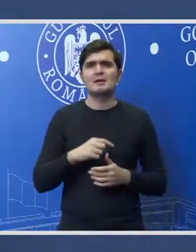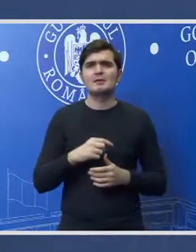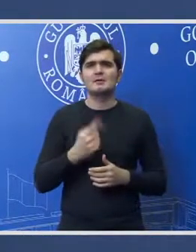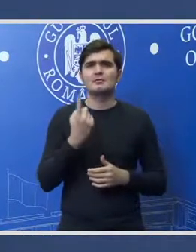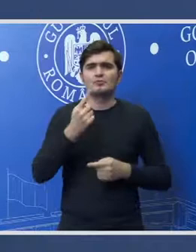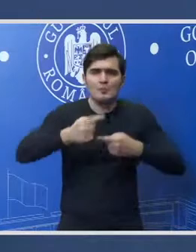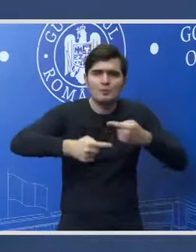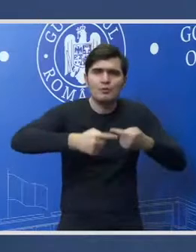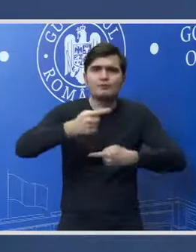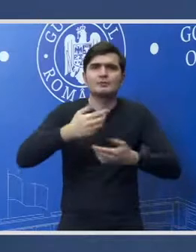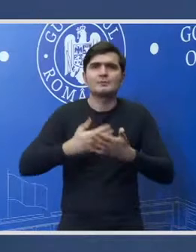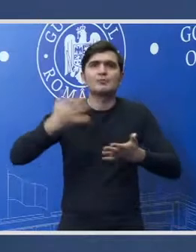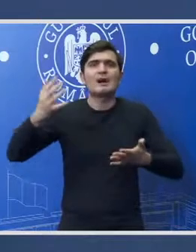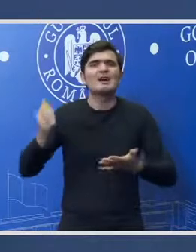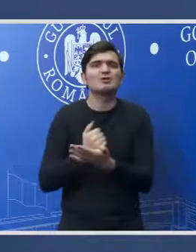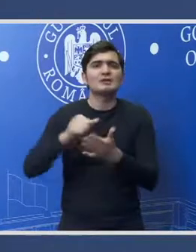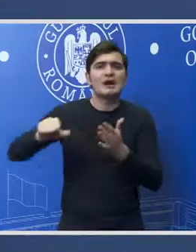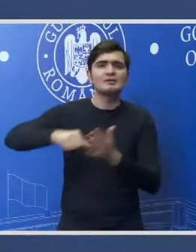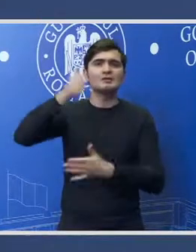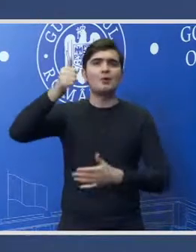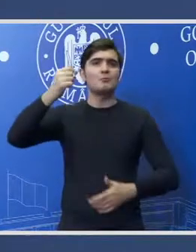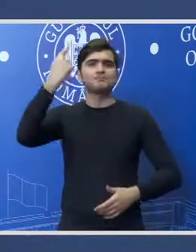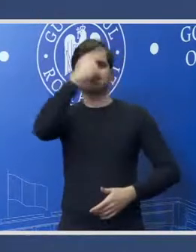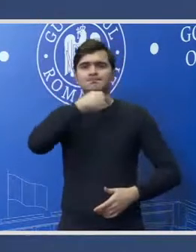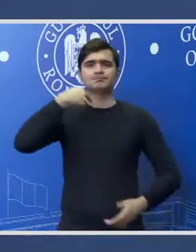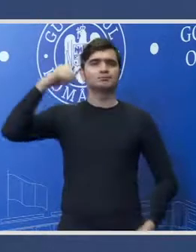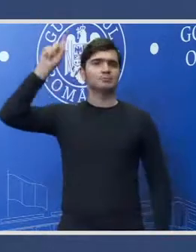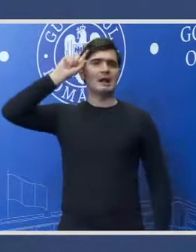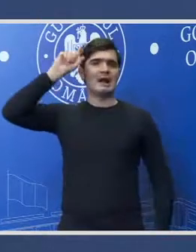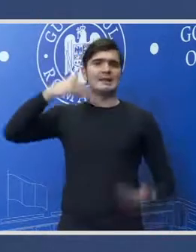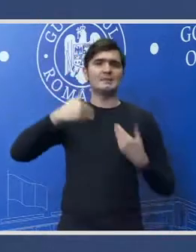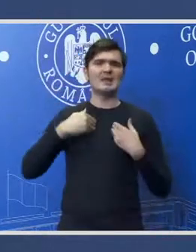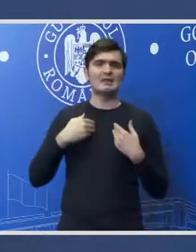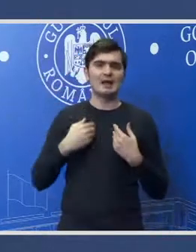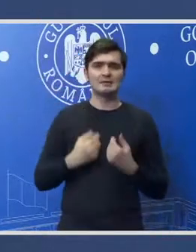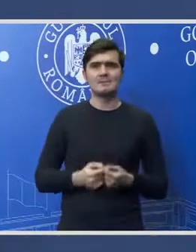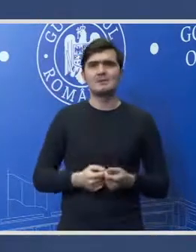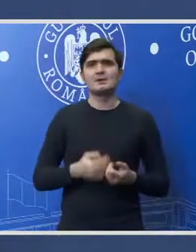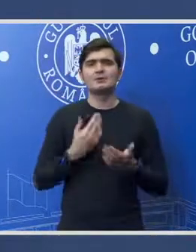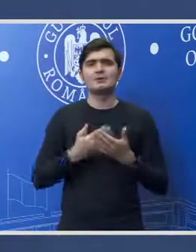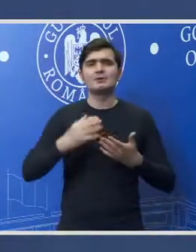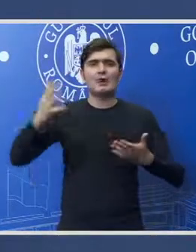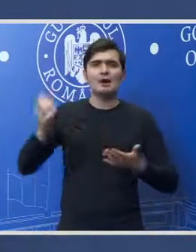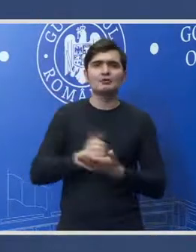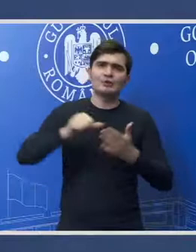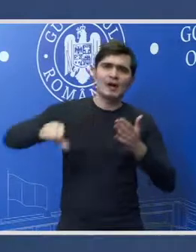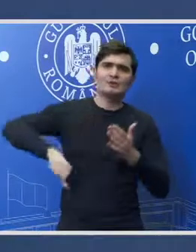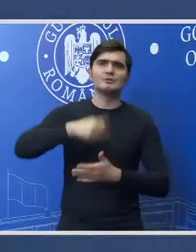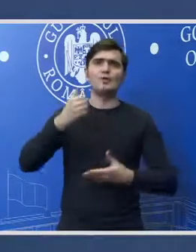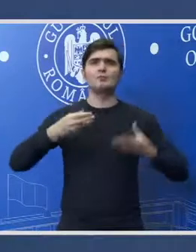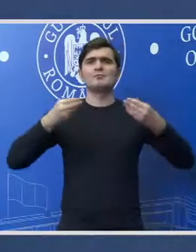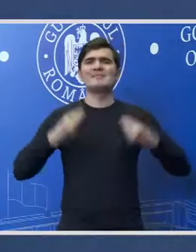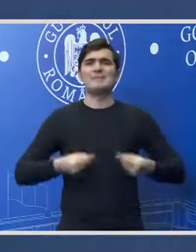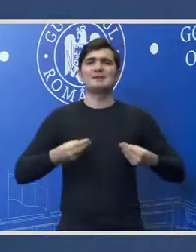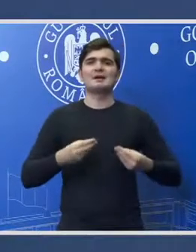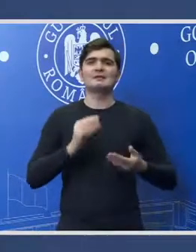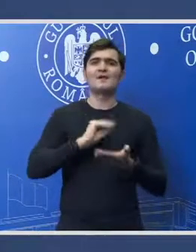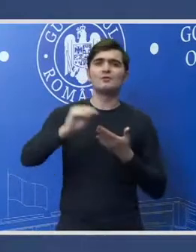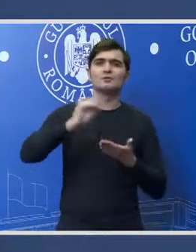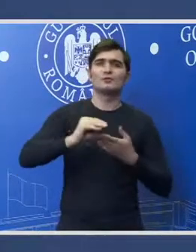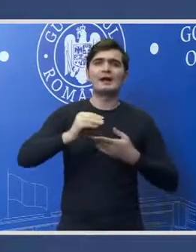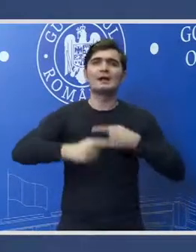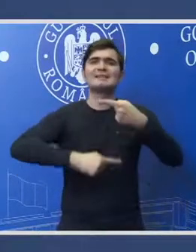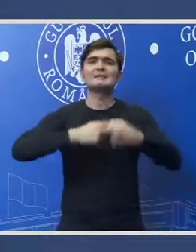proces de recâștigare a credibilității și într-un proces de recâștigare a demnității să spun funcționării sistemului de